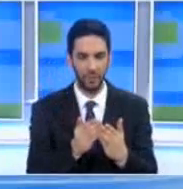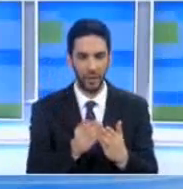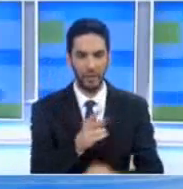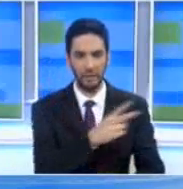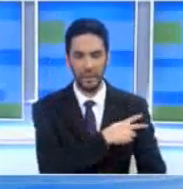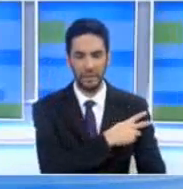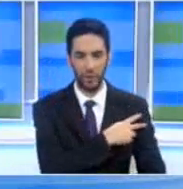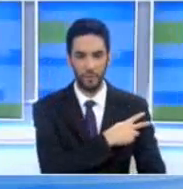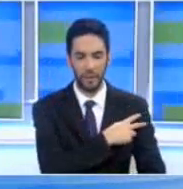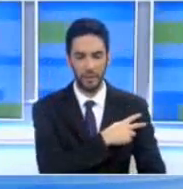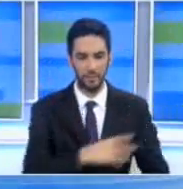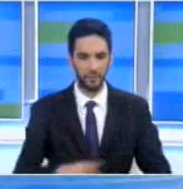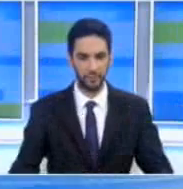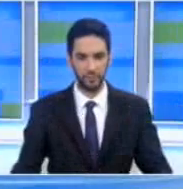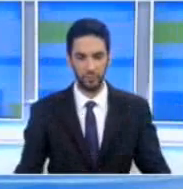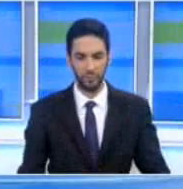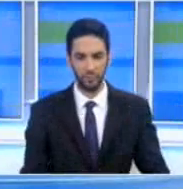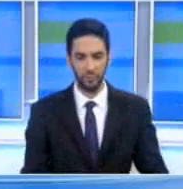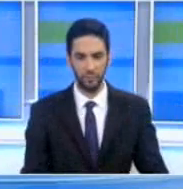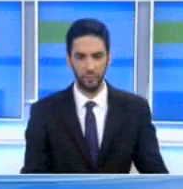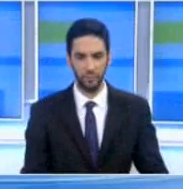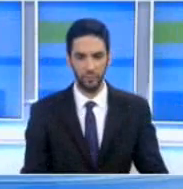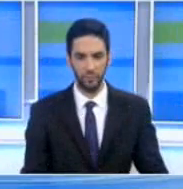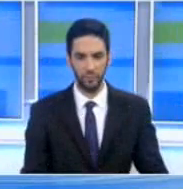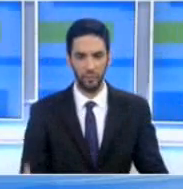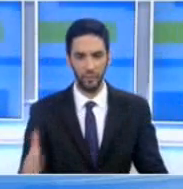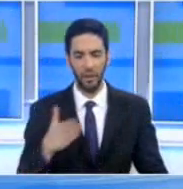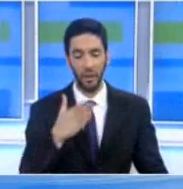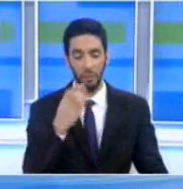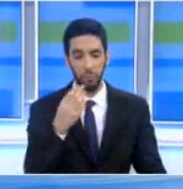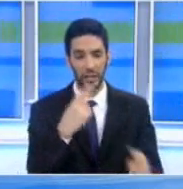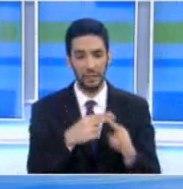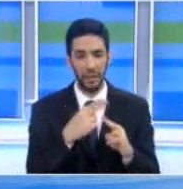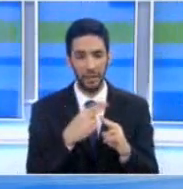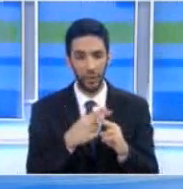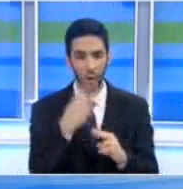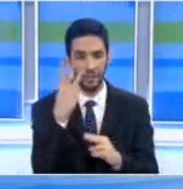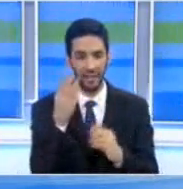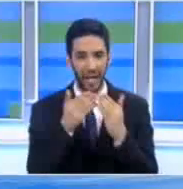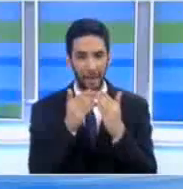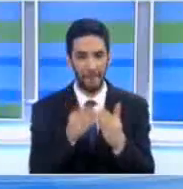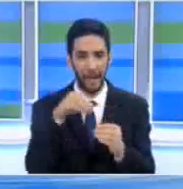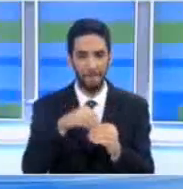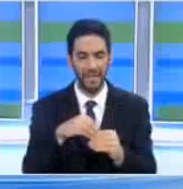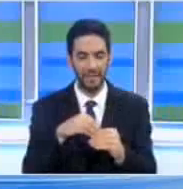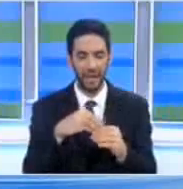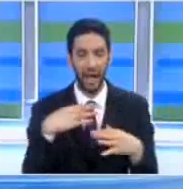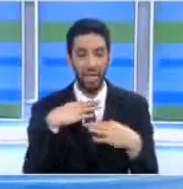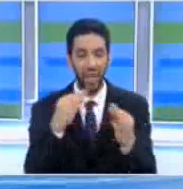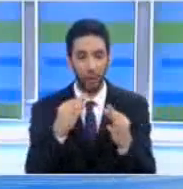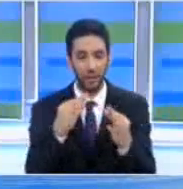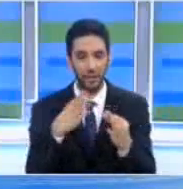Ελιμενικής και Αυτικής Αστυνομίας Επίσης σημαντική είναι και η συμβολή εθελοντών που βρίσκονται στο σημείο τρία μικρά σκάφη με εθελοντές